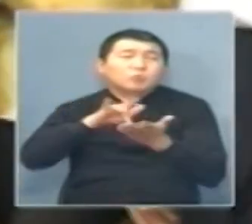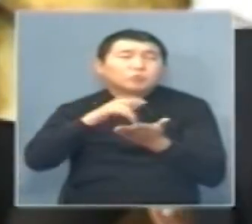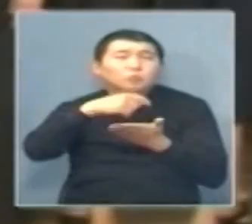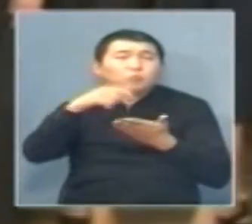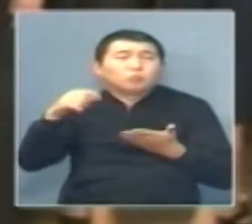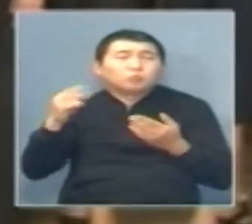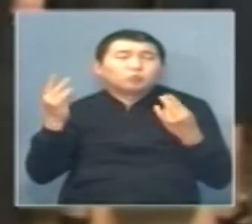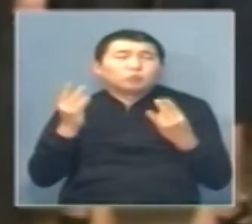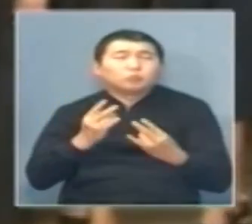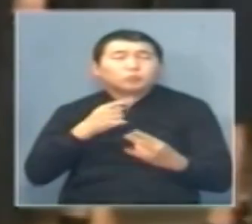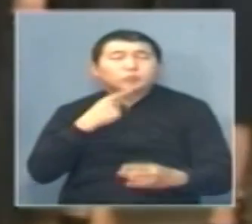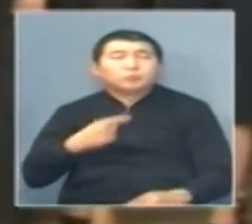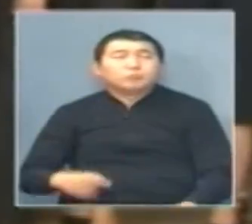Нурайканов, Алтаях, Парад.